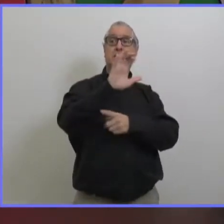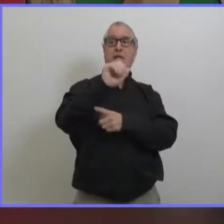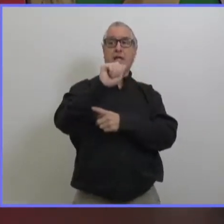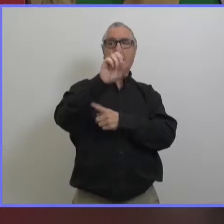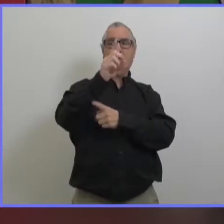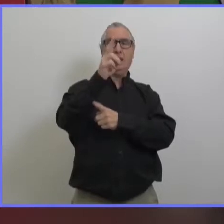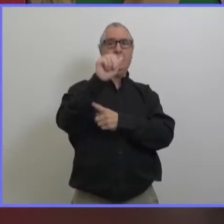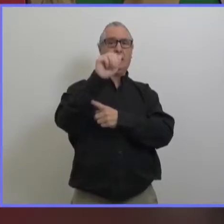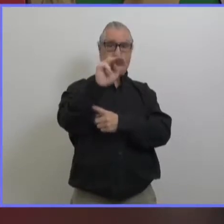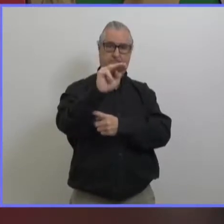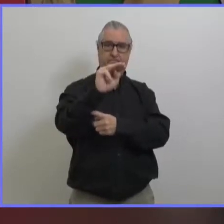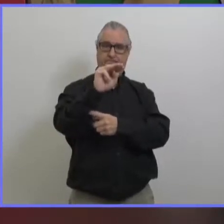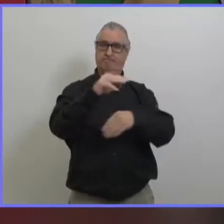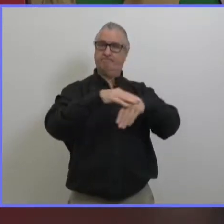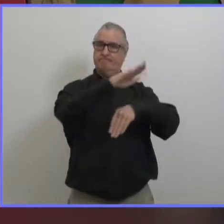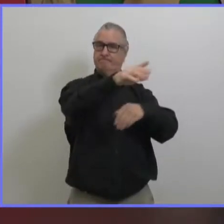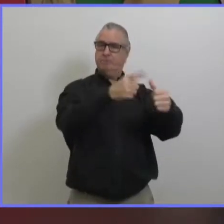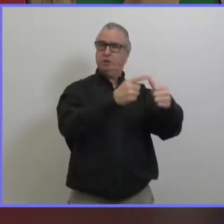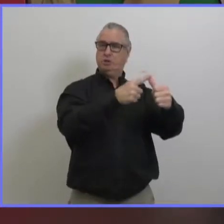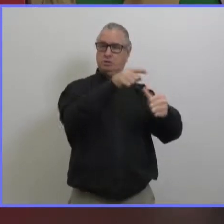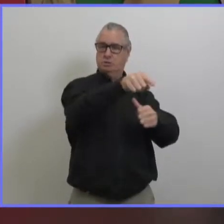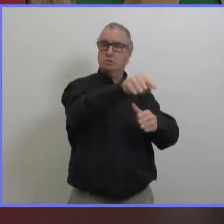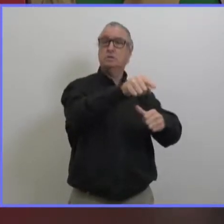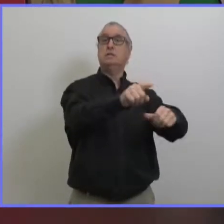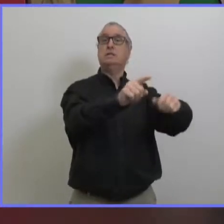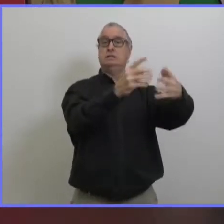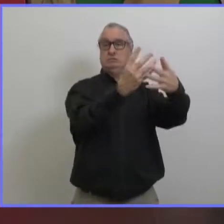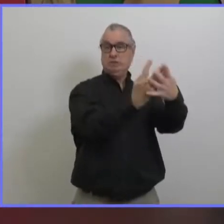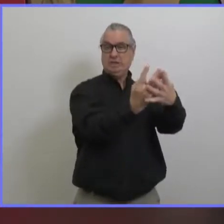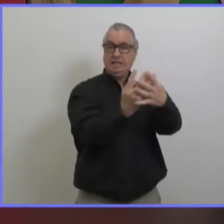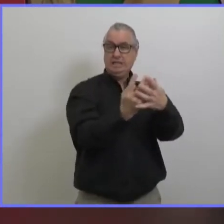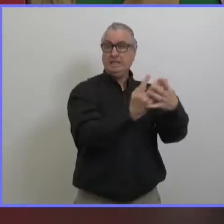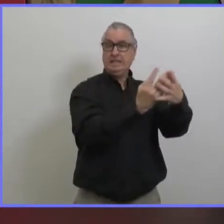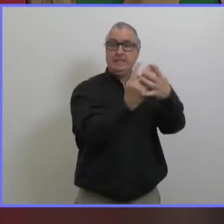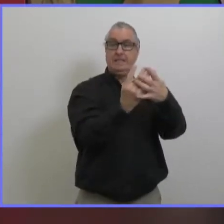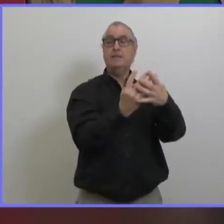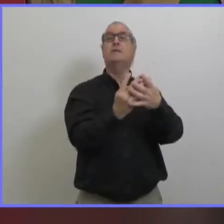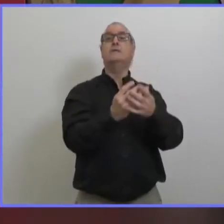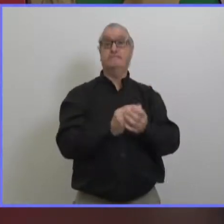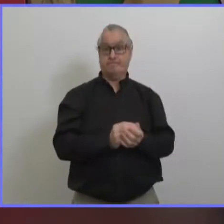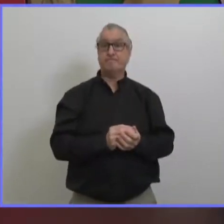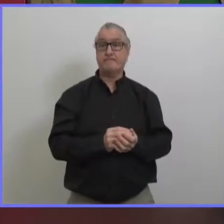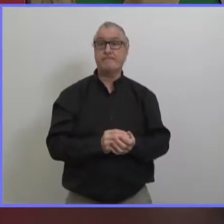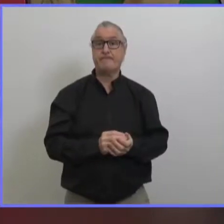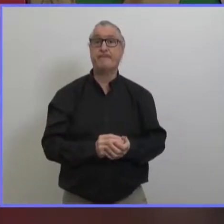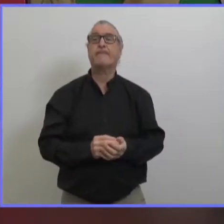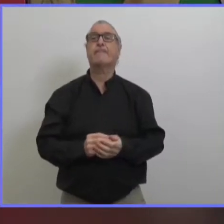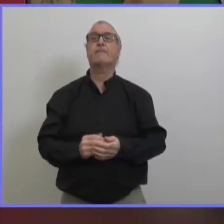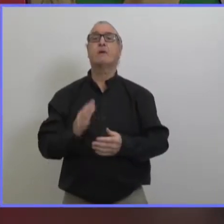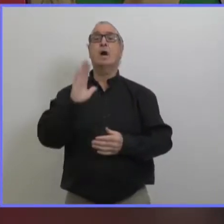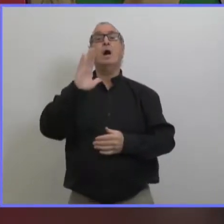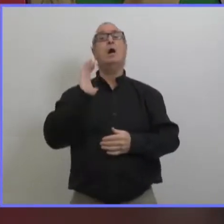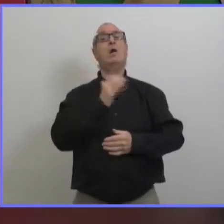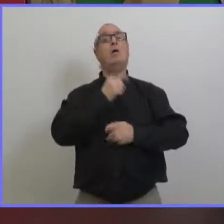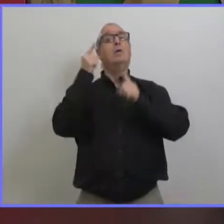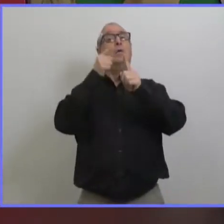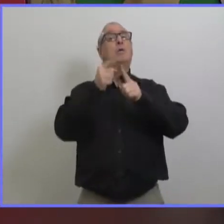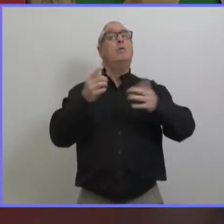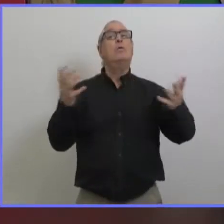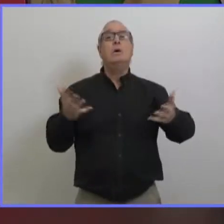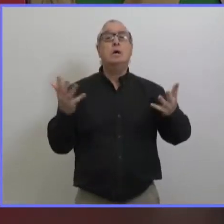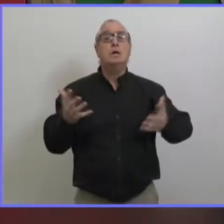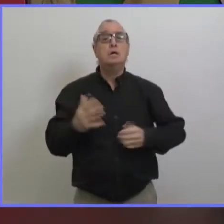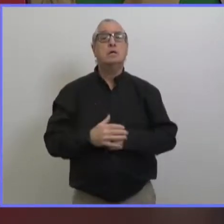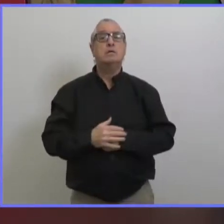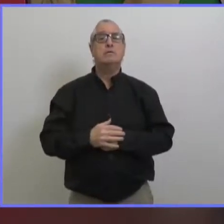pour terminer donc ce travail de dépistage des variants notre